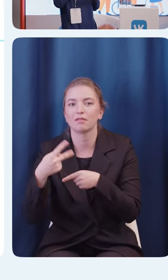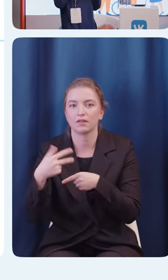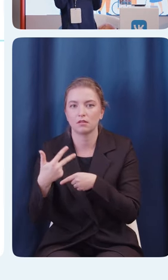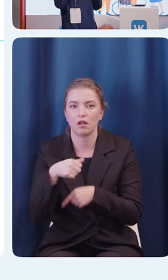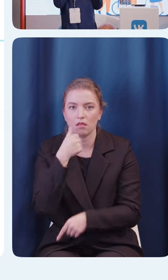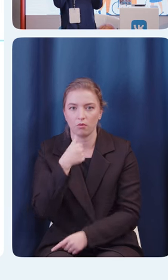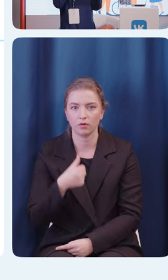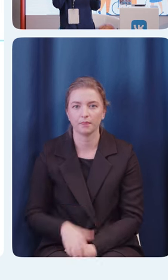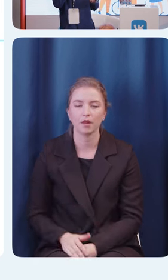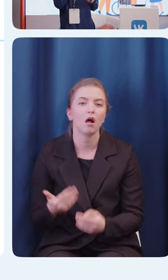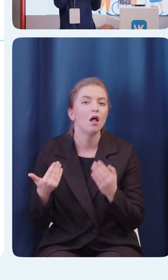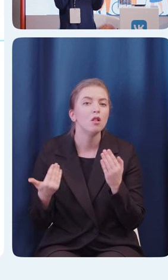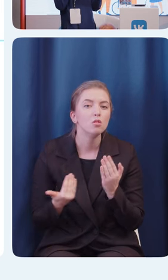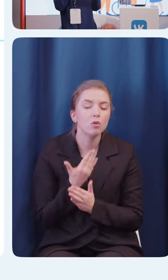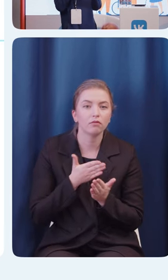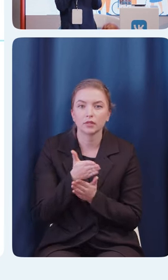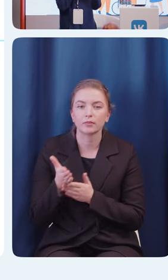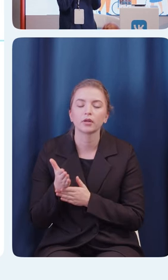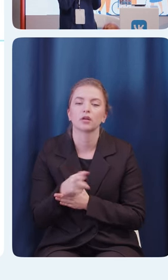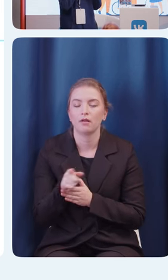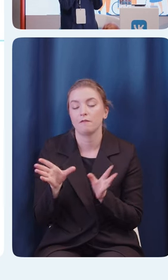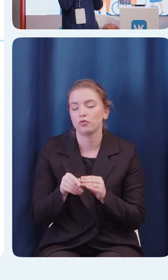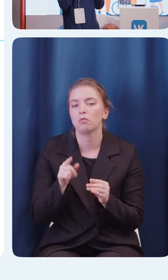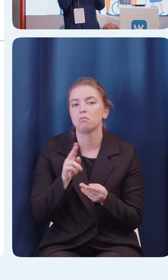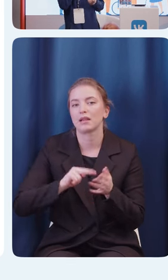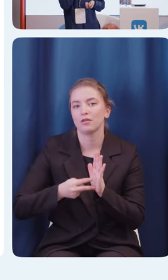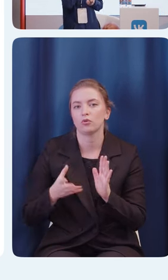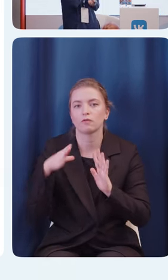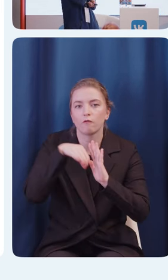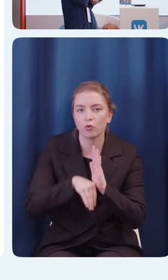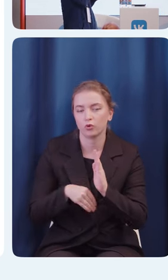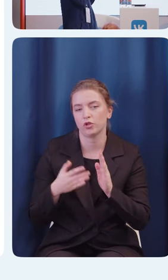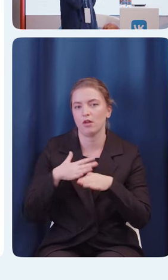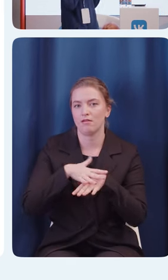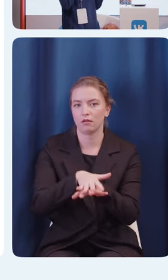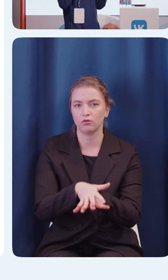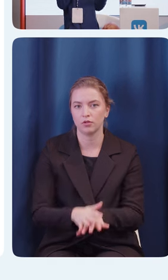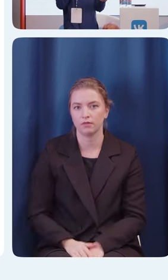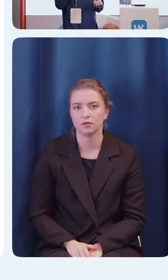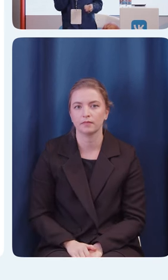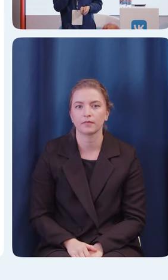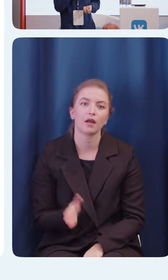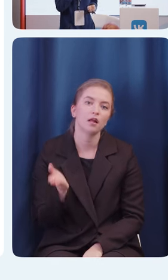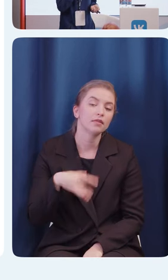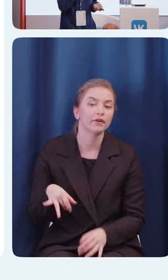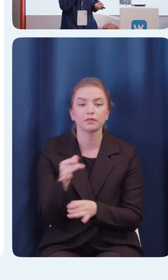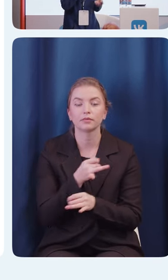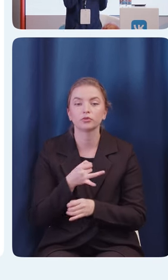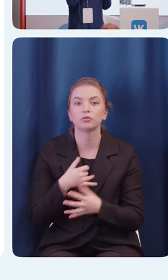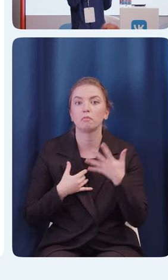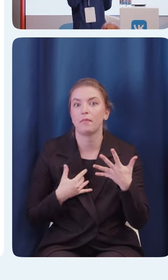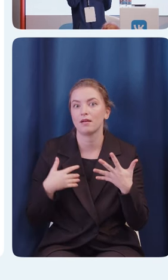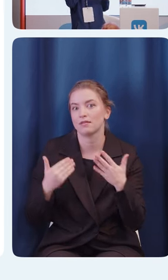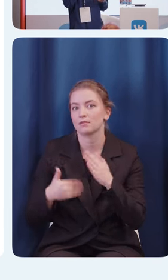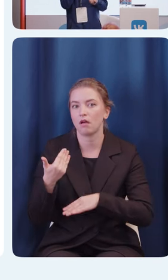планируются уже с учетом accessibility. Давайте перейдем к следующему слайду. Пятый слайд. Аудитория. На